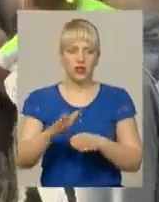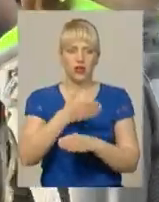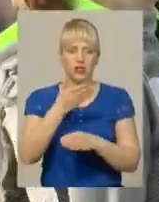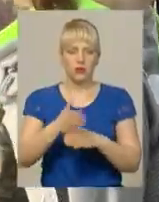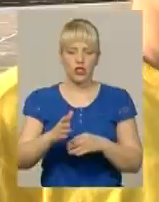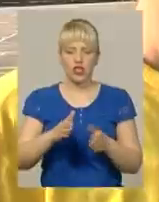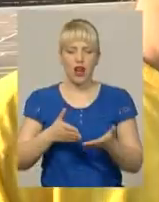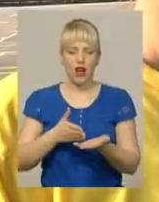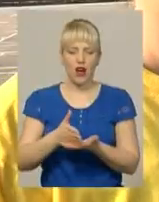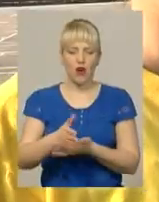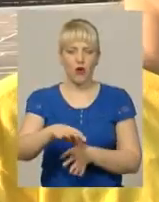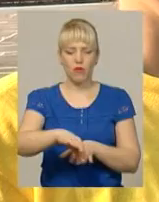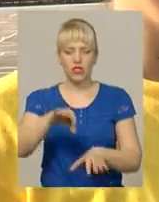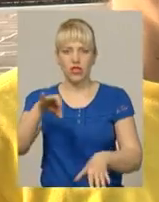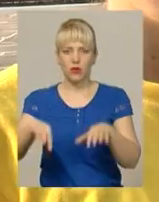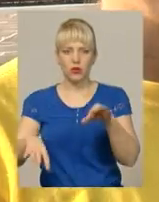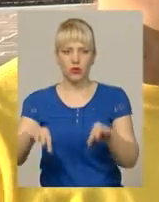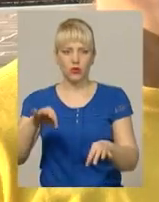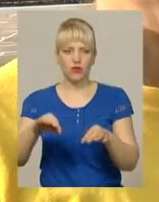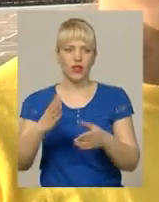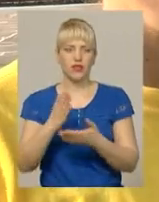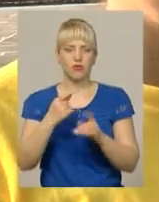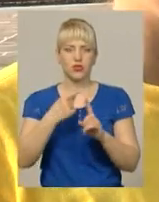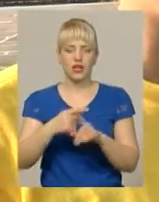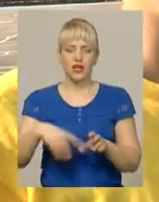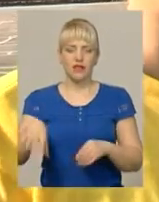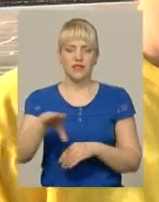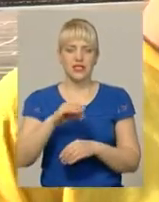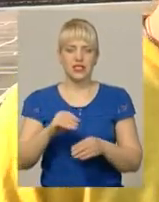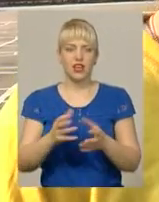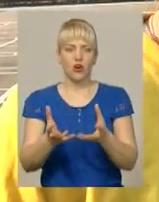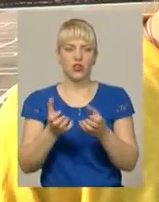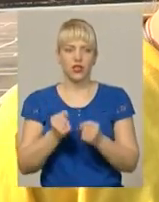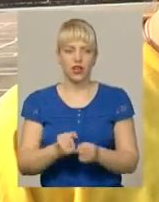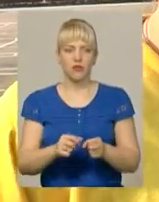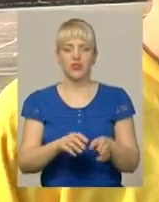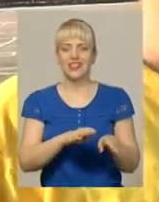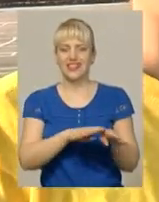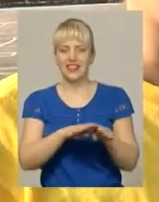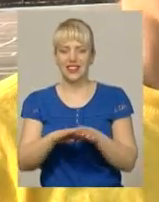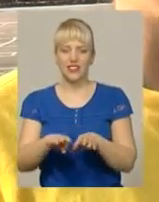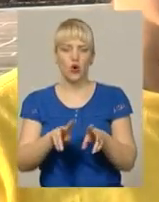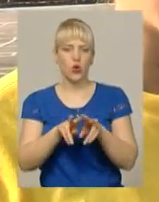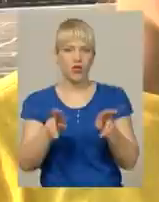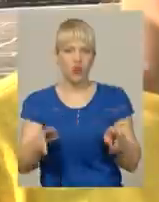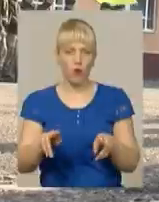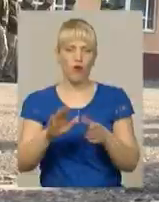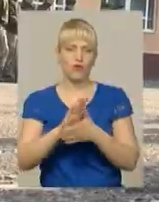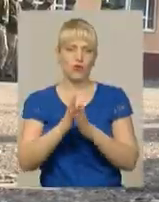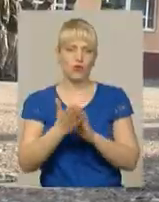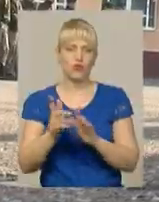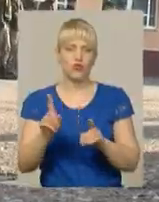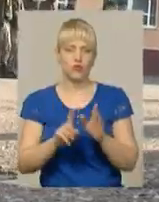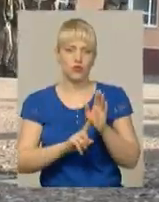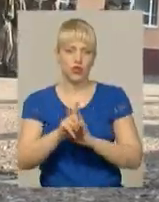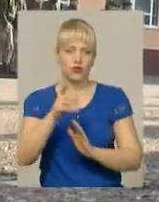ставиться позитивно. «Всі отримують єдині, одинакові умови для того, щоб почати свою службу на первинних офіцерських посадах». Майор